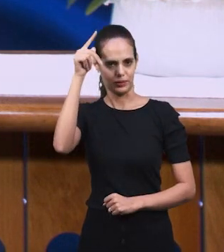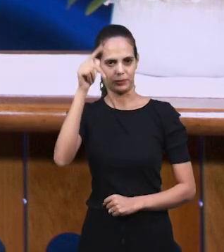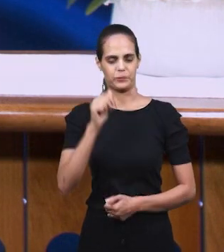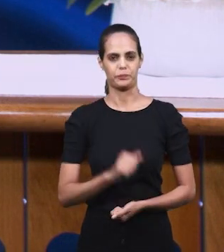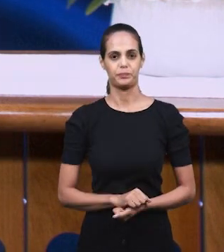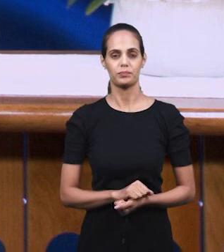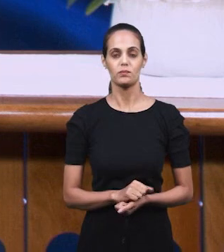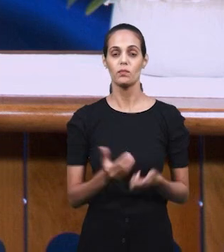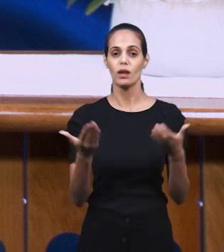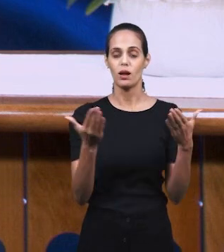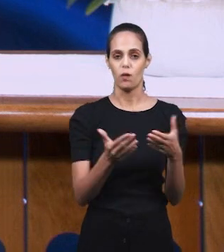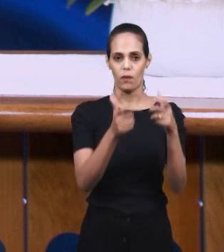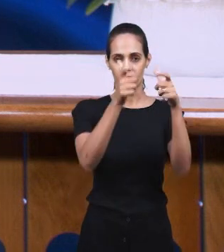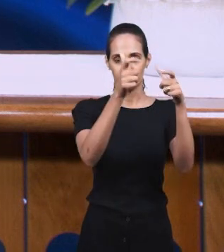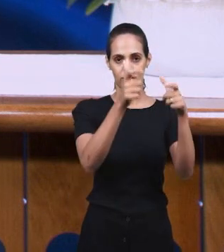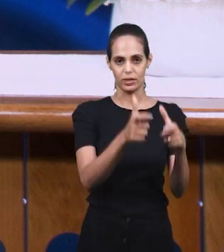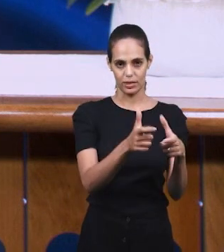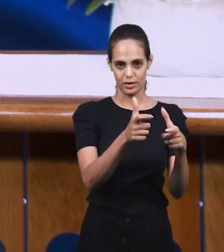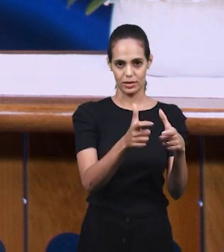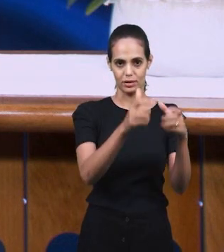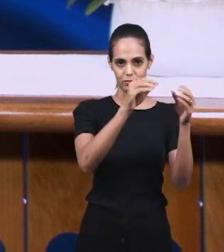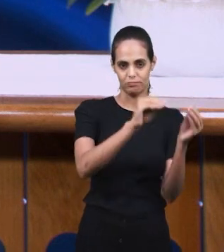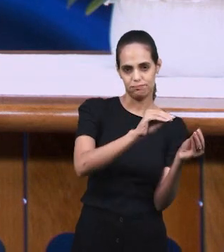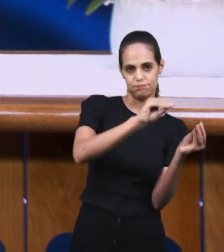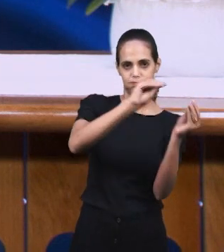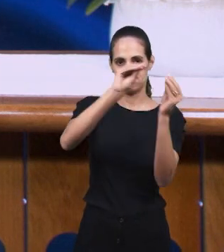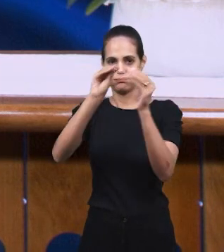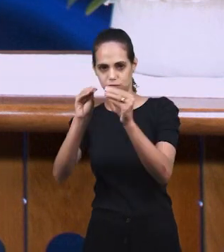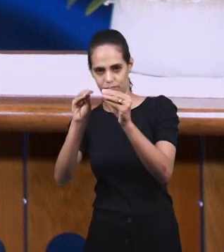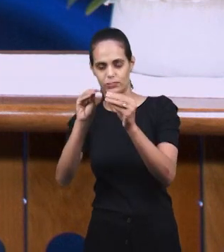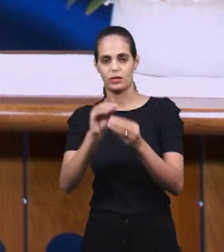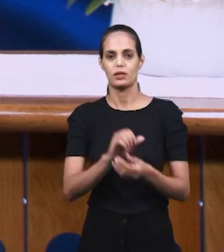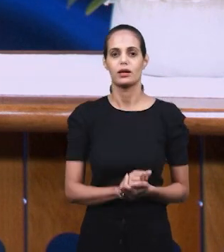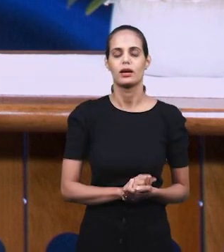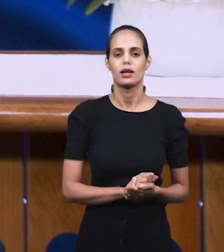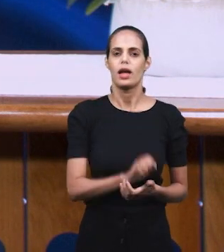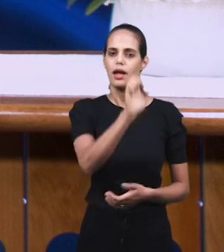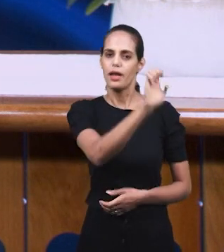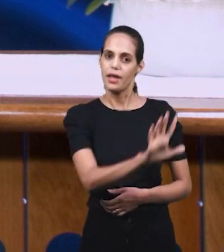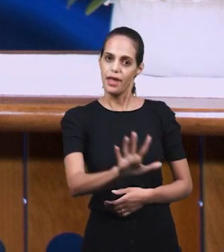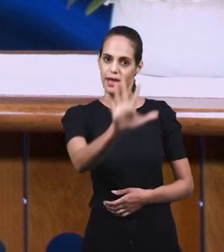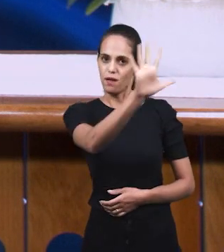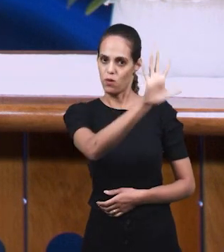теперь из Германии, перенесемся в Центральную или Среднюю Азию,